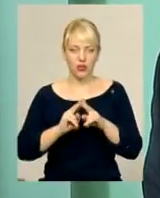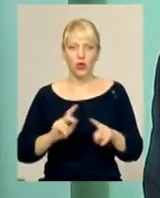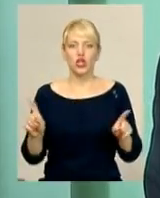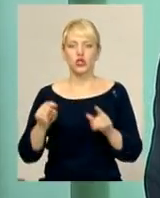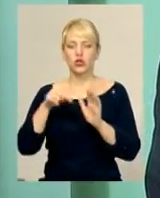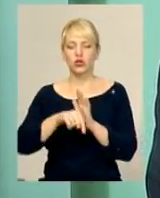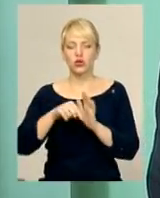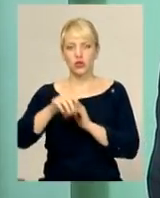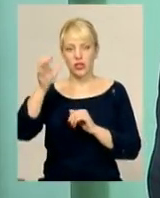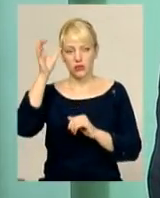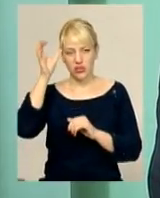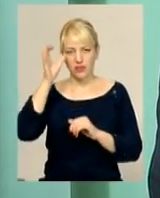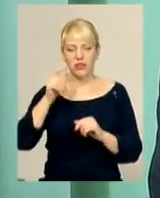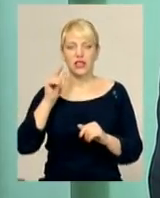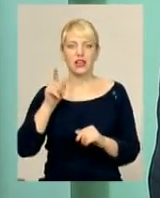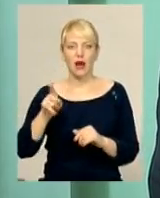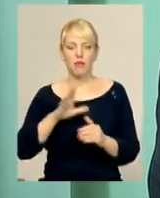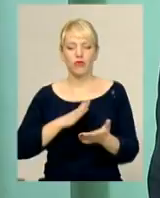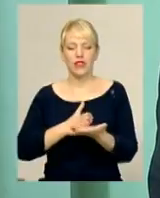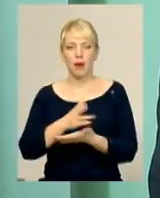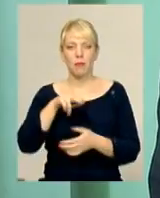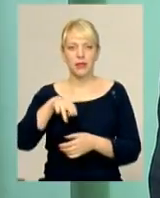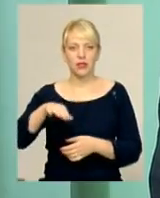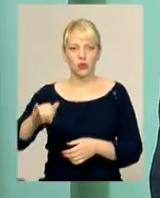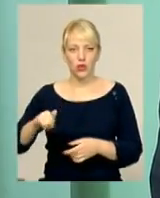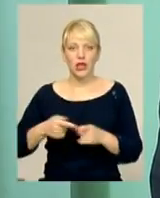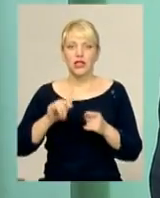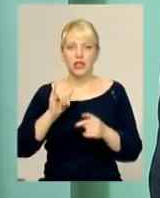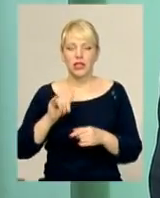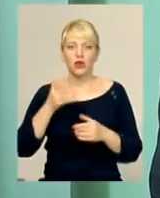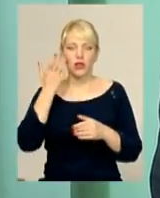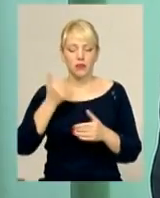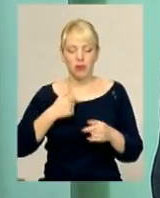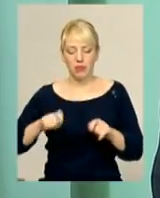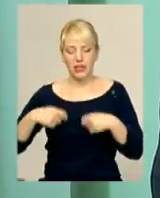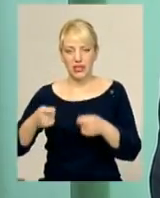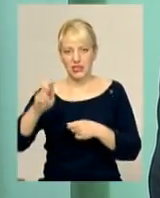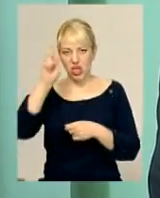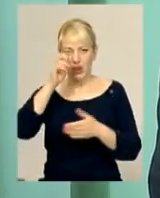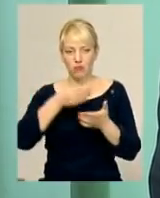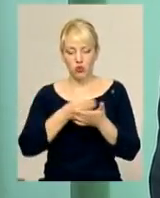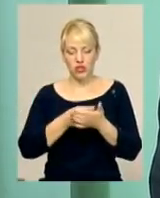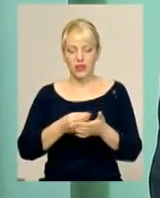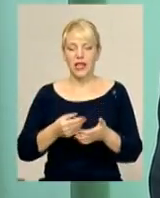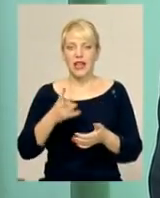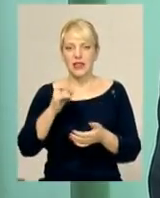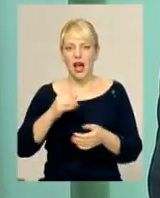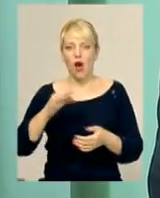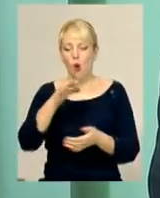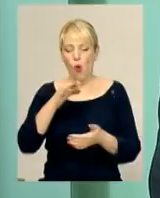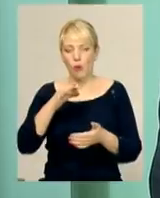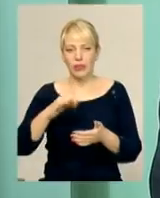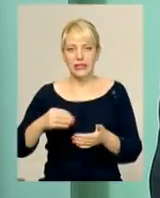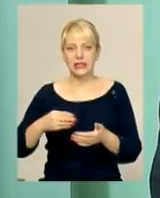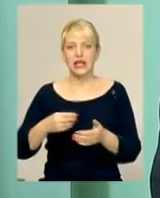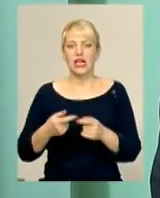стосується освіти, там в нас вона проблема була по профтехосвіті. Коли ми передали з державного бюджету на фінансування з обласного бюджету, коштів для